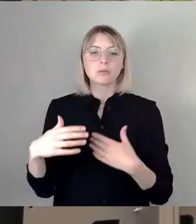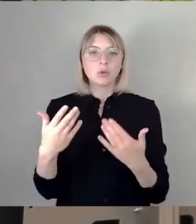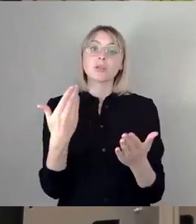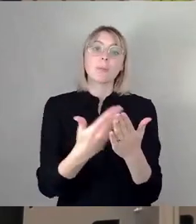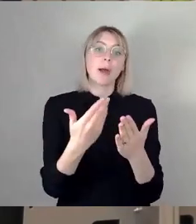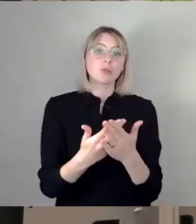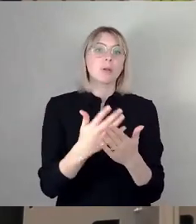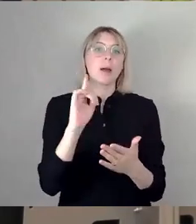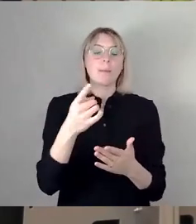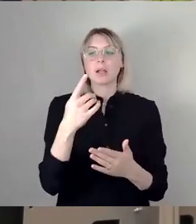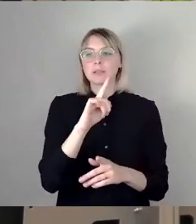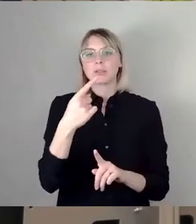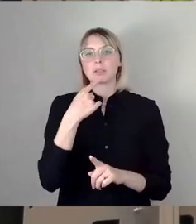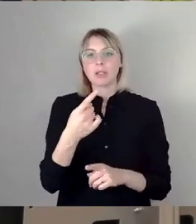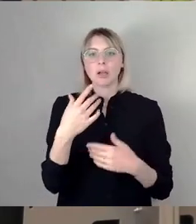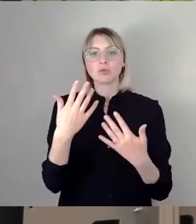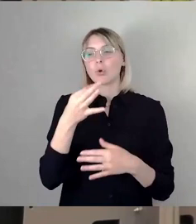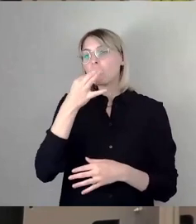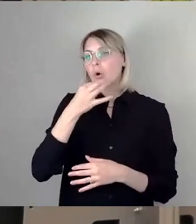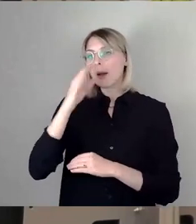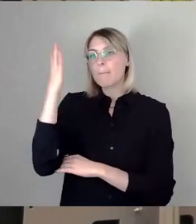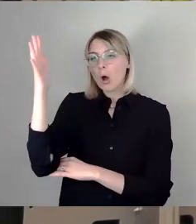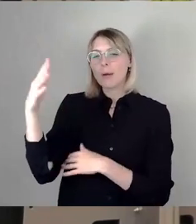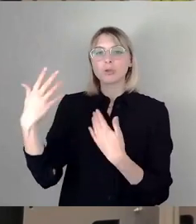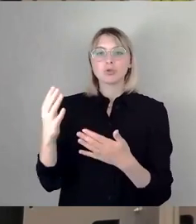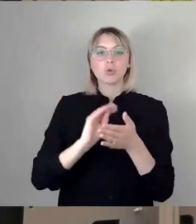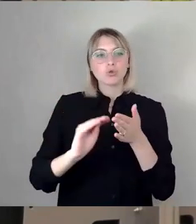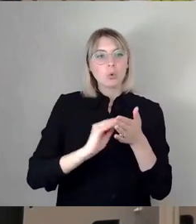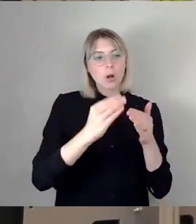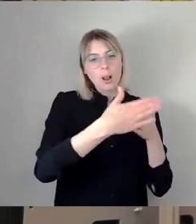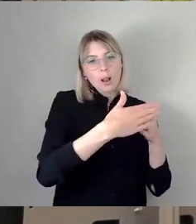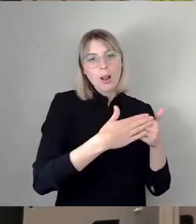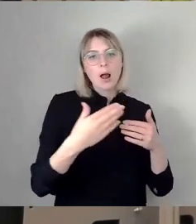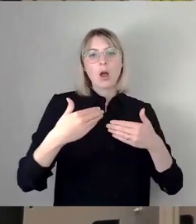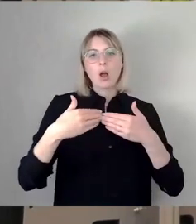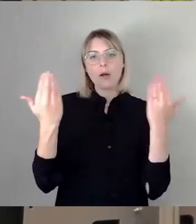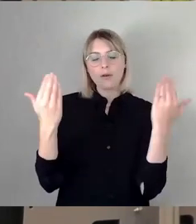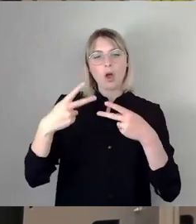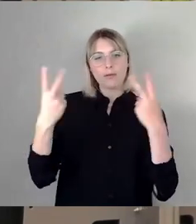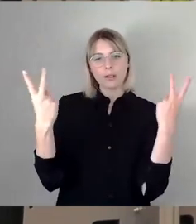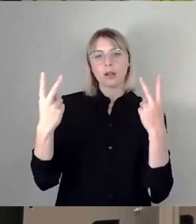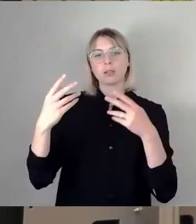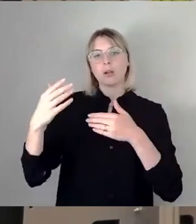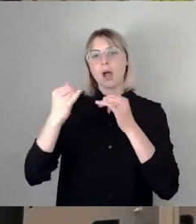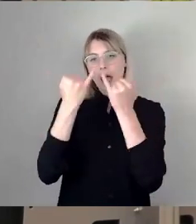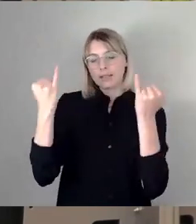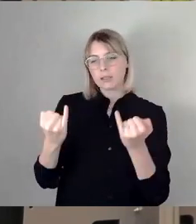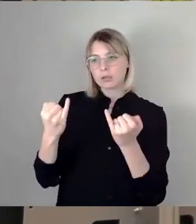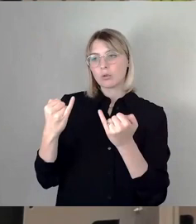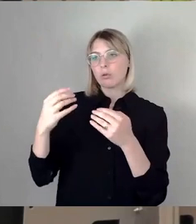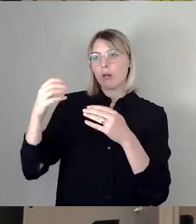Jungbäumen, sie hängen in der Nähe von Schulen und öffentlichen Einrichtungen, sie hängen in Größen, die nicht zugelassen sind.